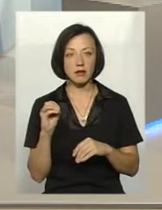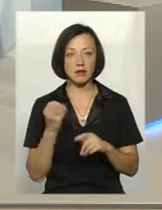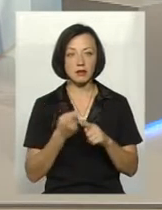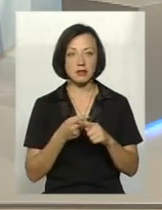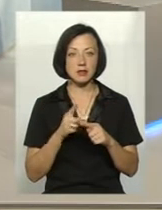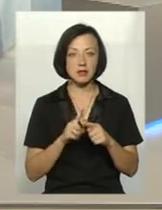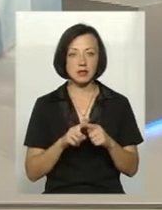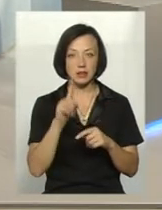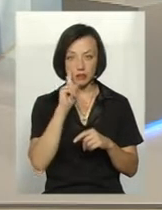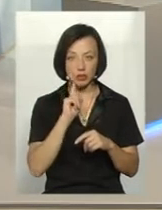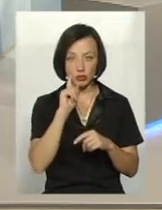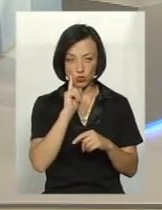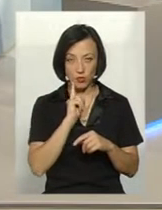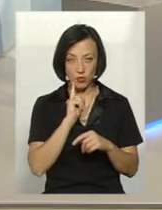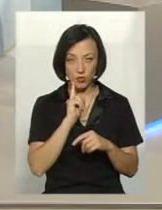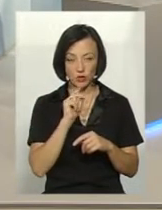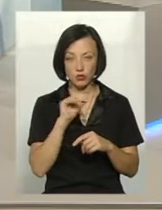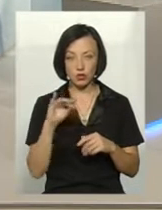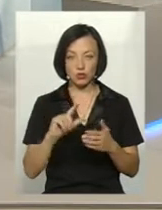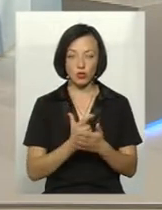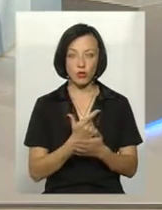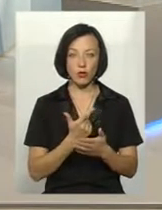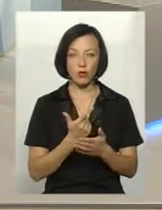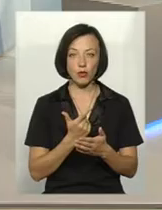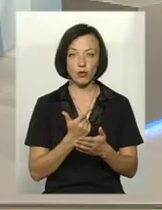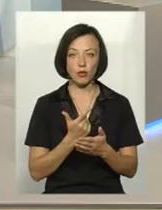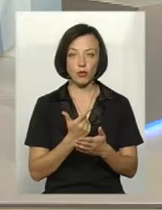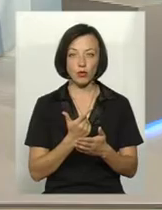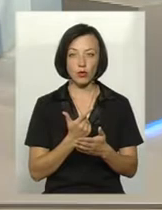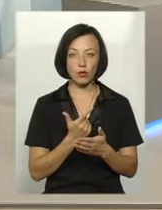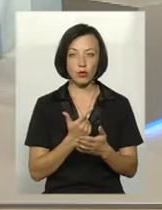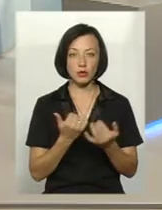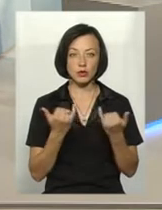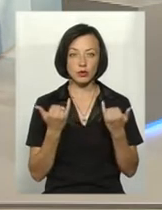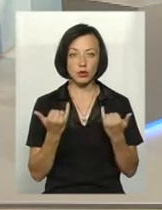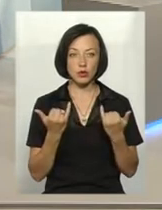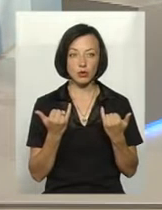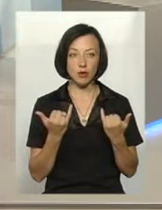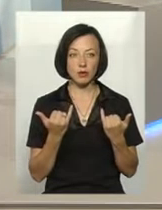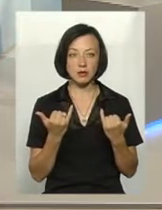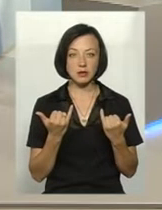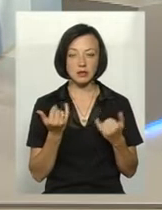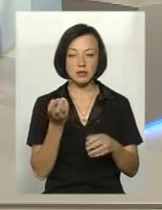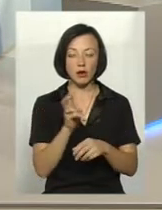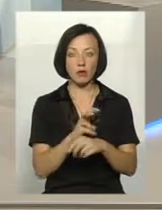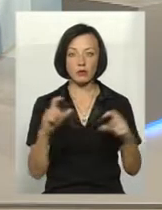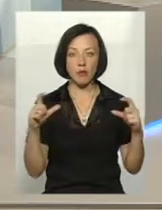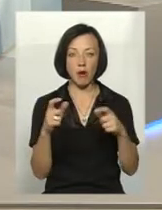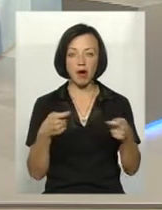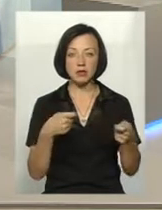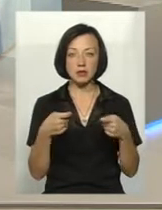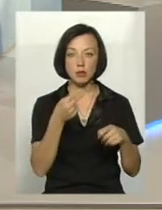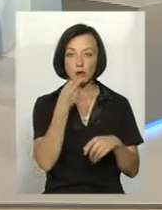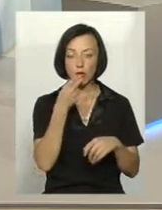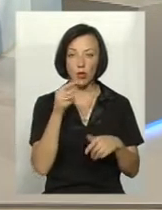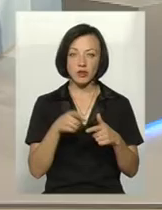тимчасове явище чи знову? Тому що сьогодні, заходячи в магазин, продуктовуючи